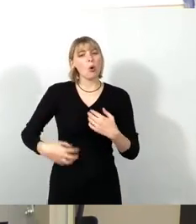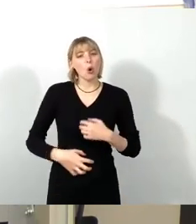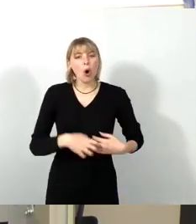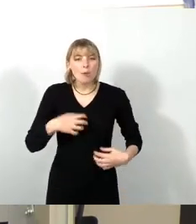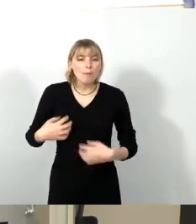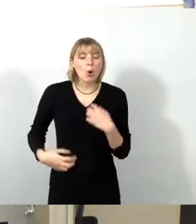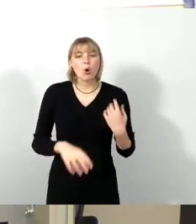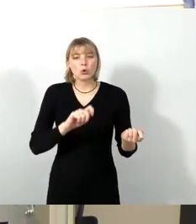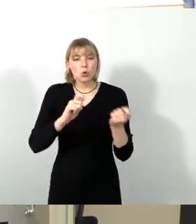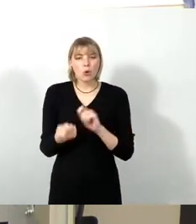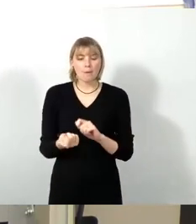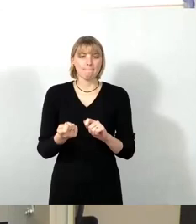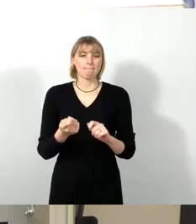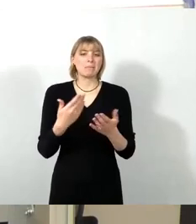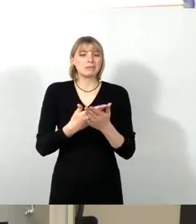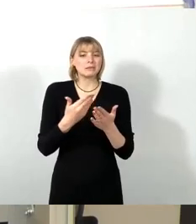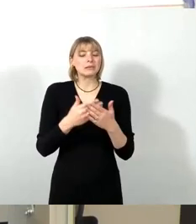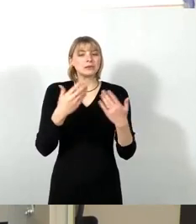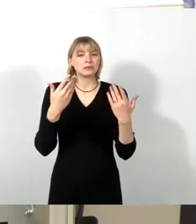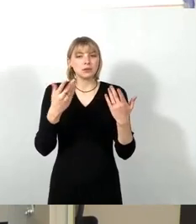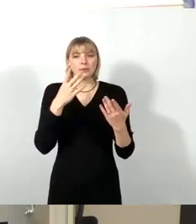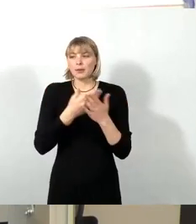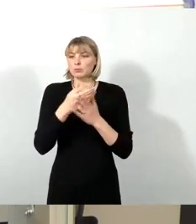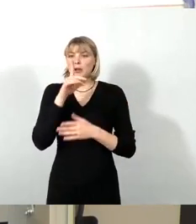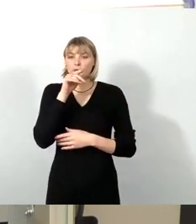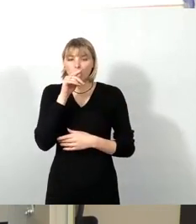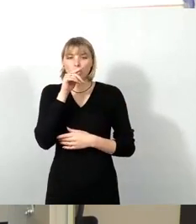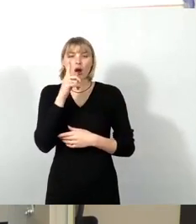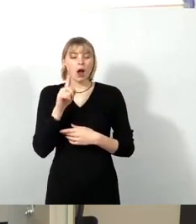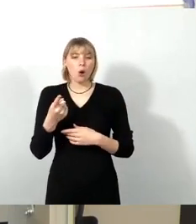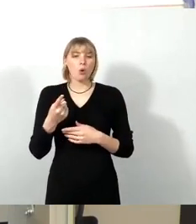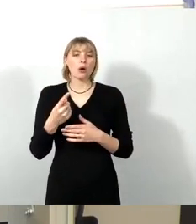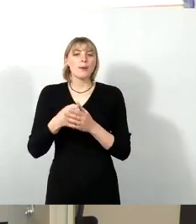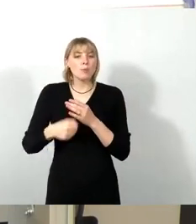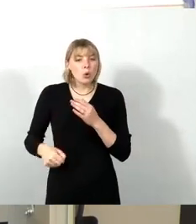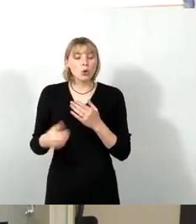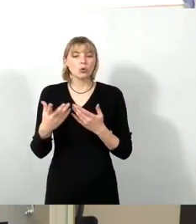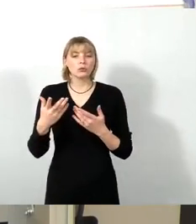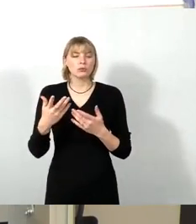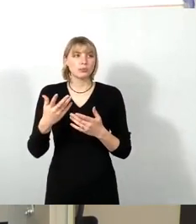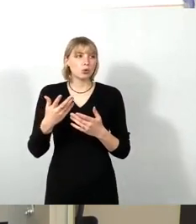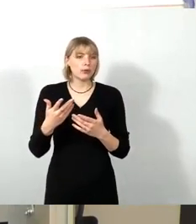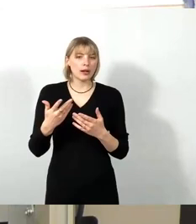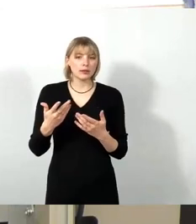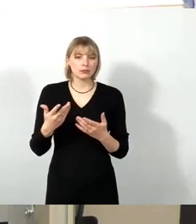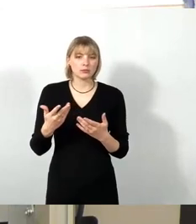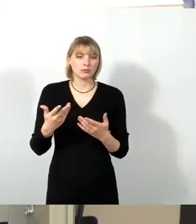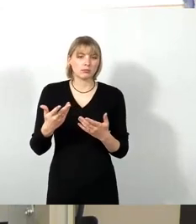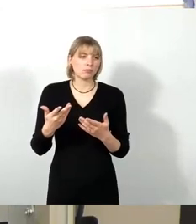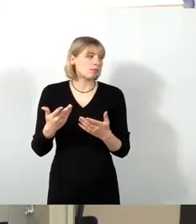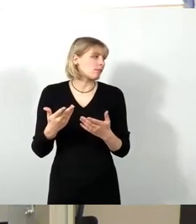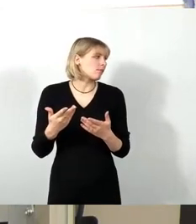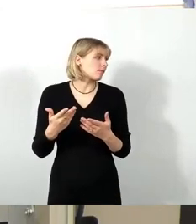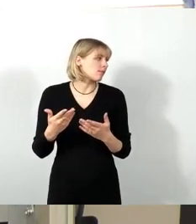insbesondere dazu, dass meinetwegen bei Vögeln das Brutverhalten deutlich gestört ist, bei Insekten ähnliches